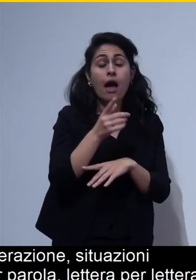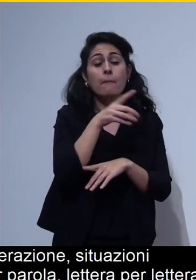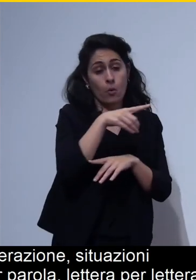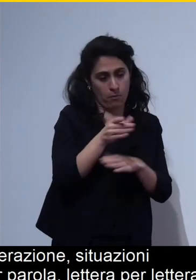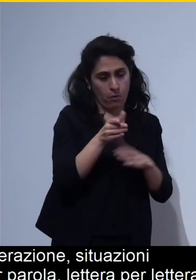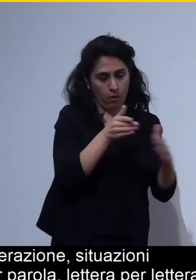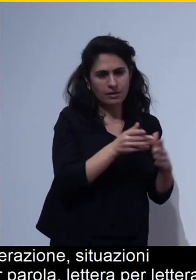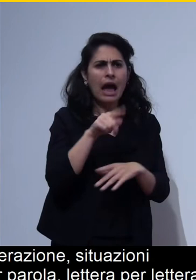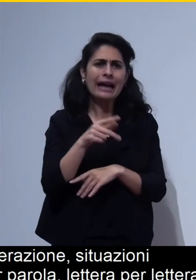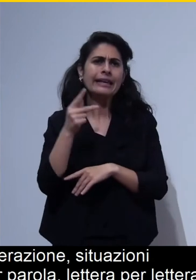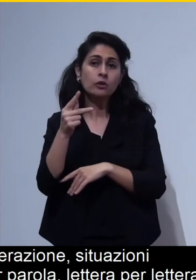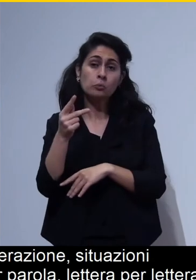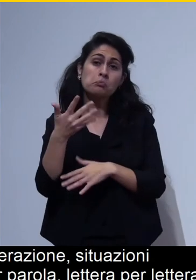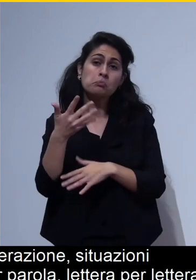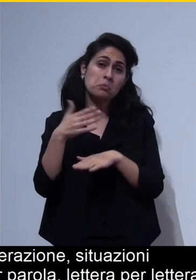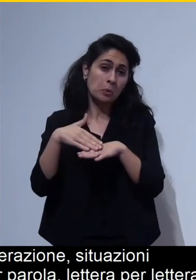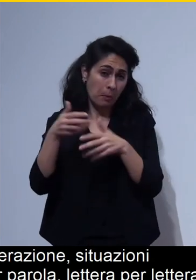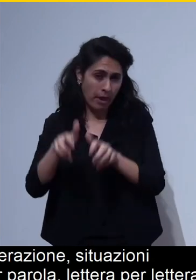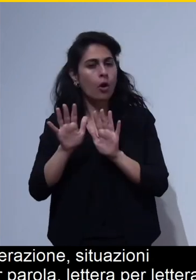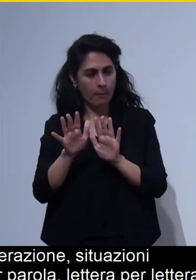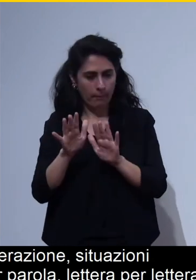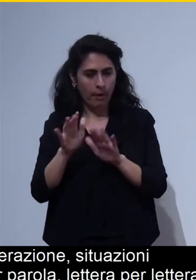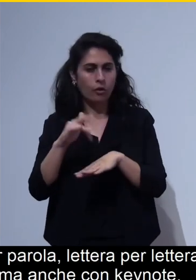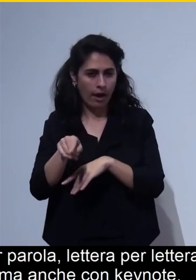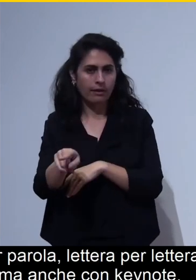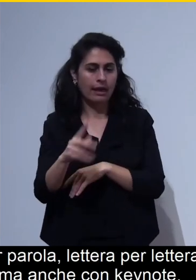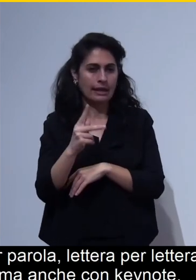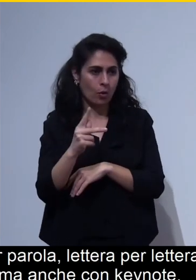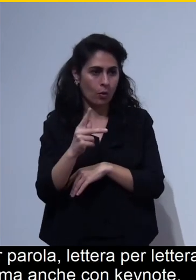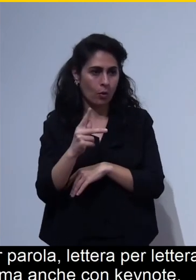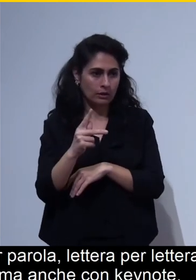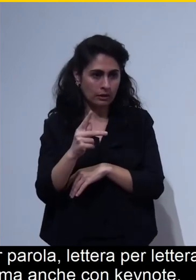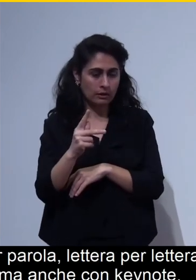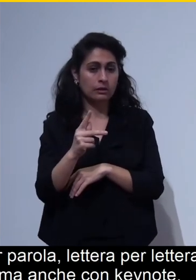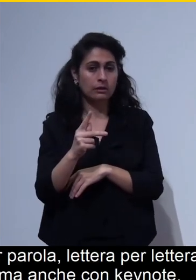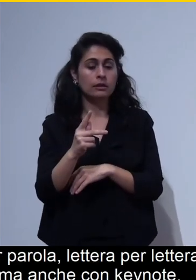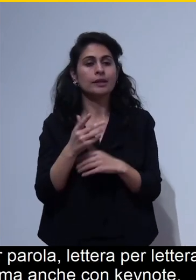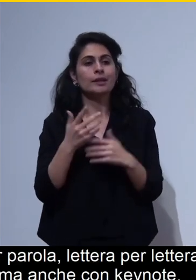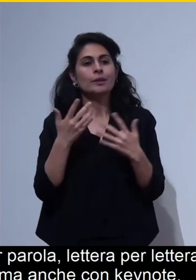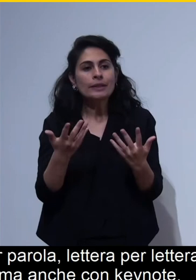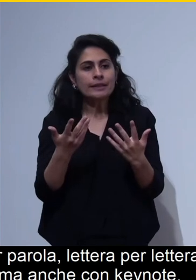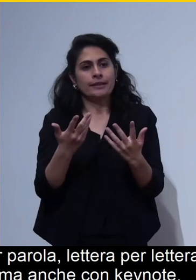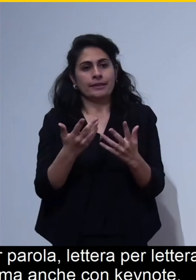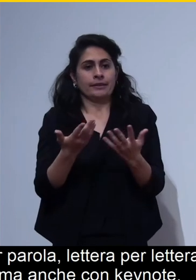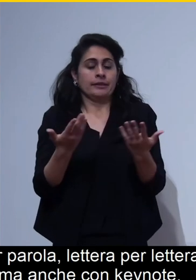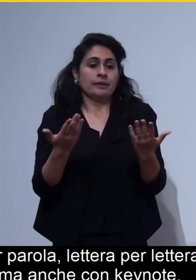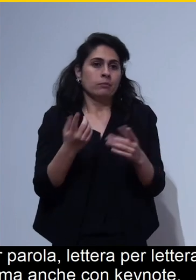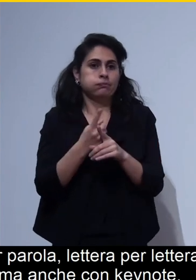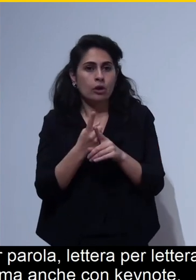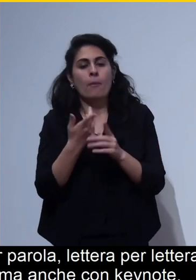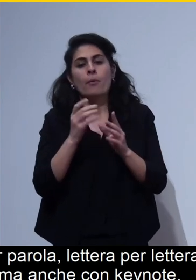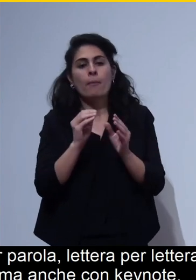una raccomandazione c'è di evitare il più possibile effetti di